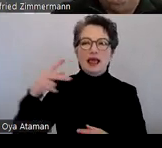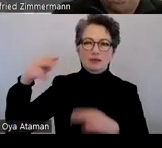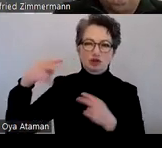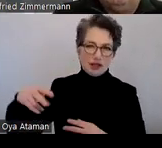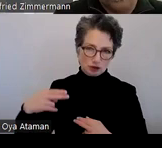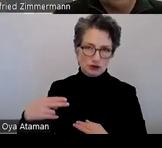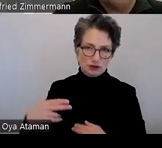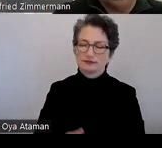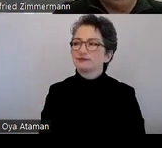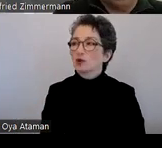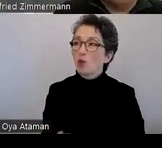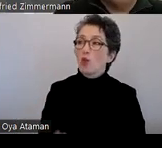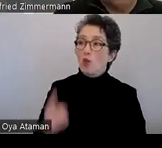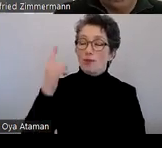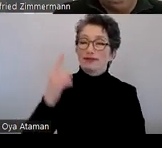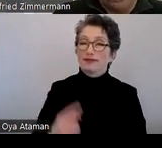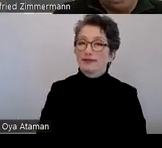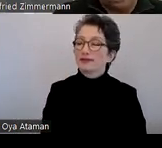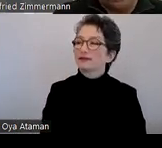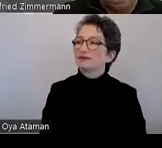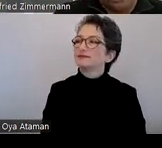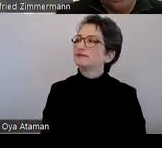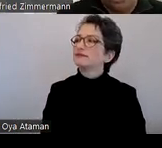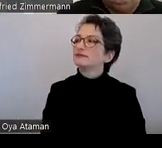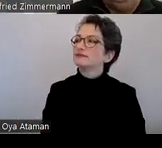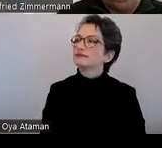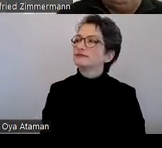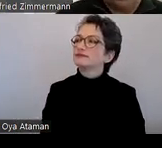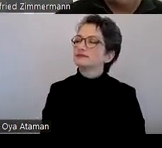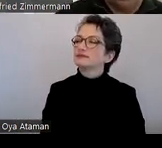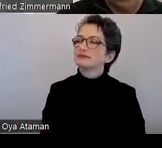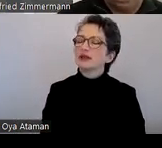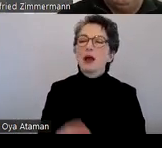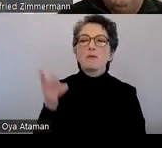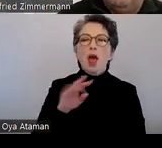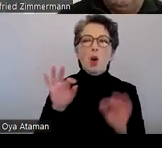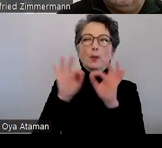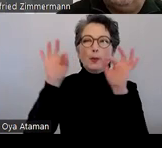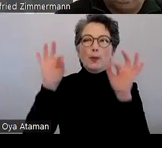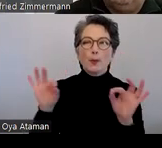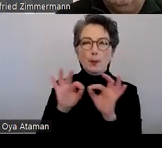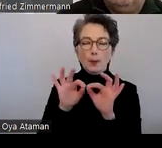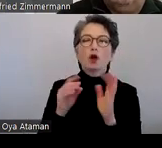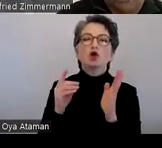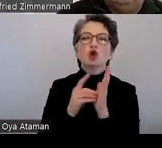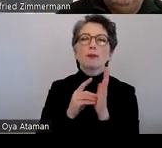oben ist das der Bereich, wo man ein Dokument entweder durch